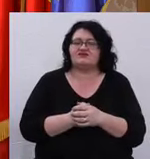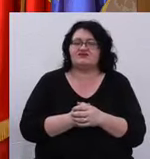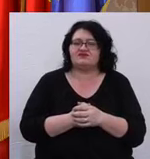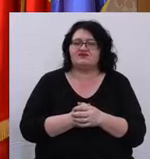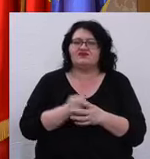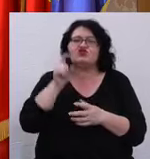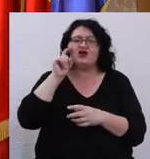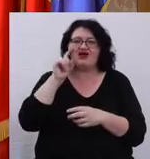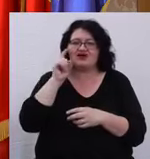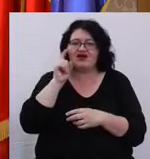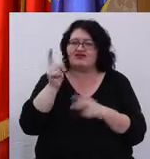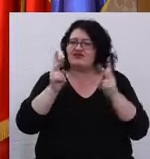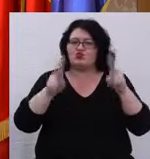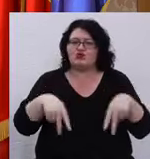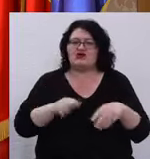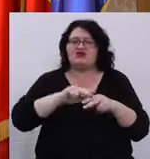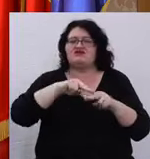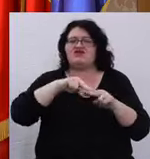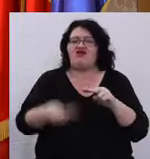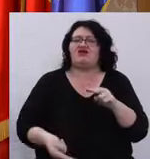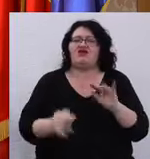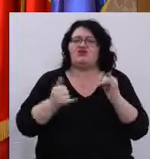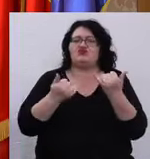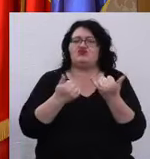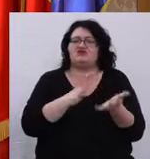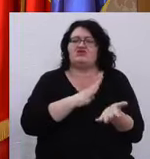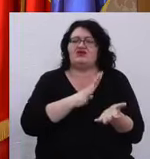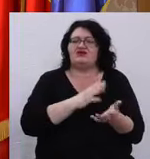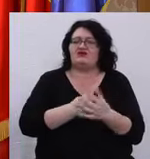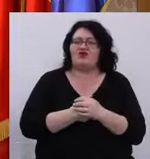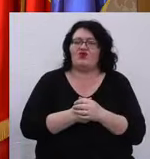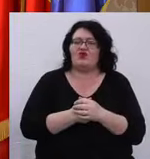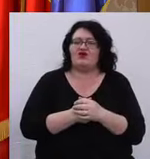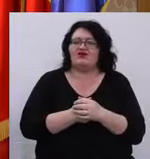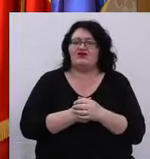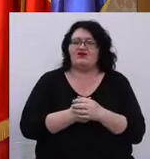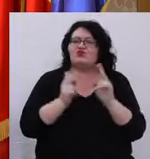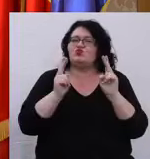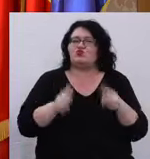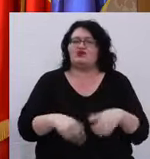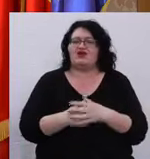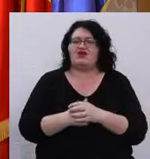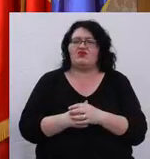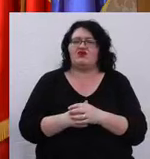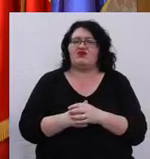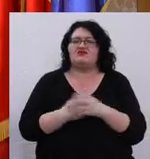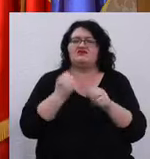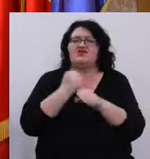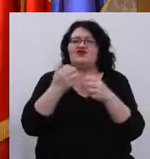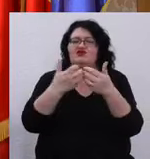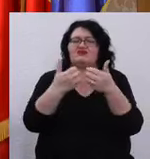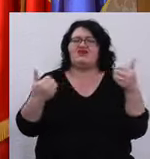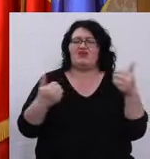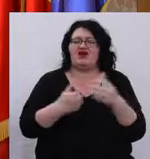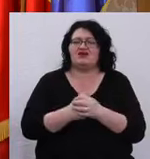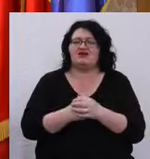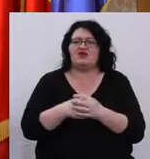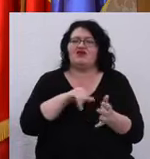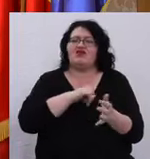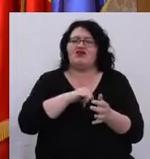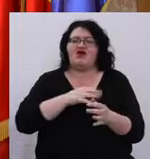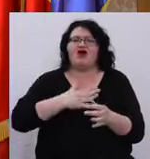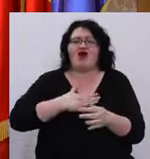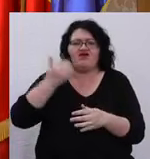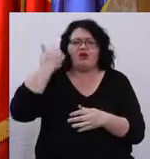Și cred că nu trebuie să cădem în această capcană. Nu trebuie să ne lăsăm dezbinați. Chiar dacă